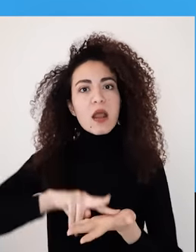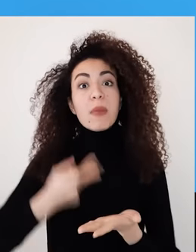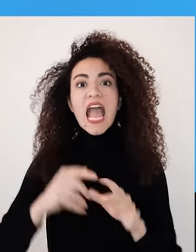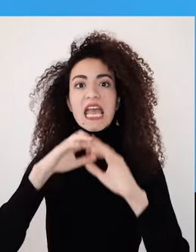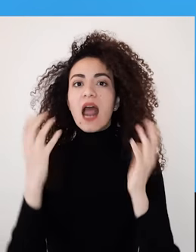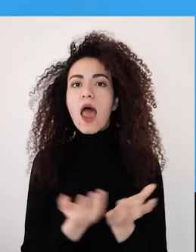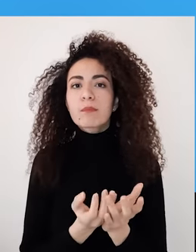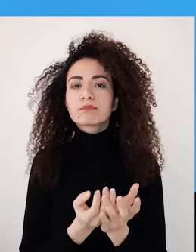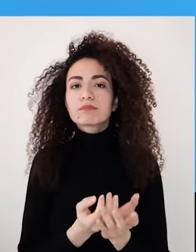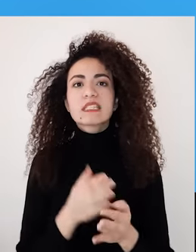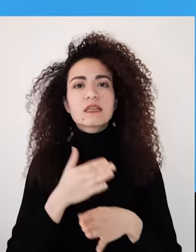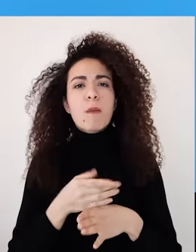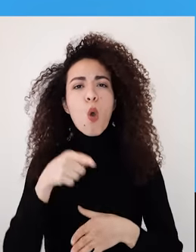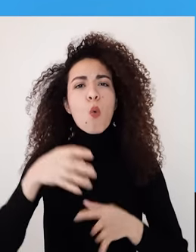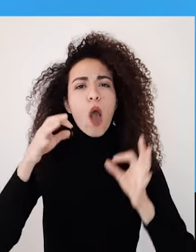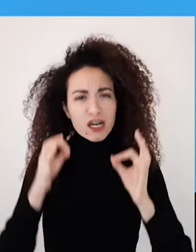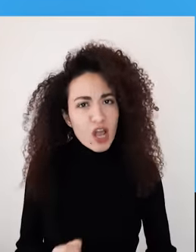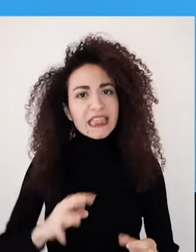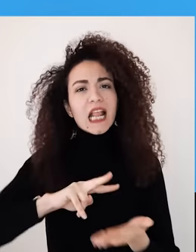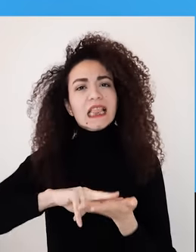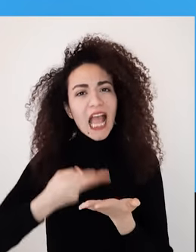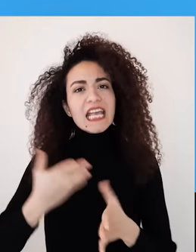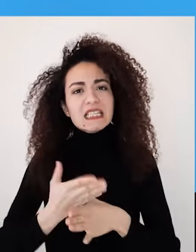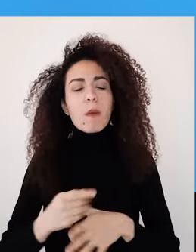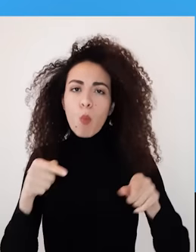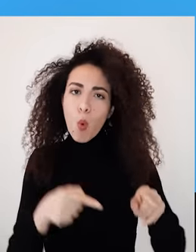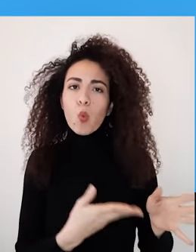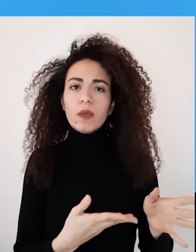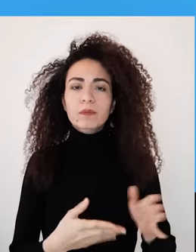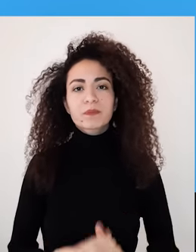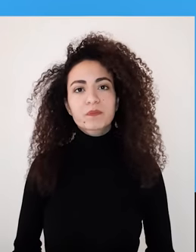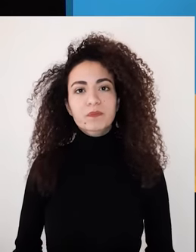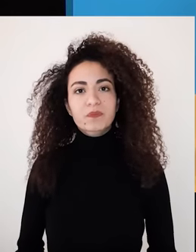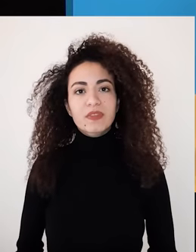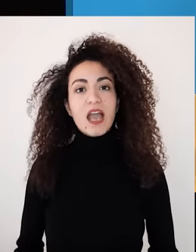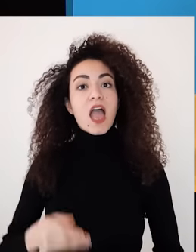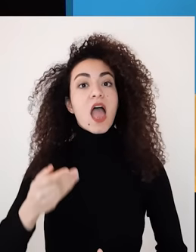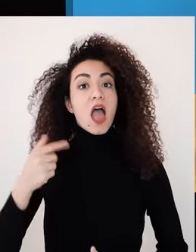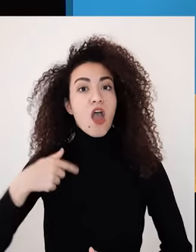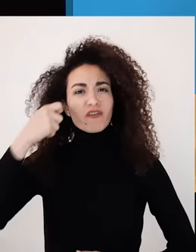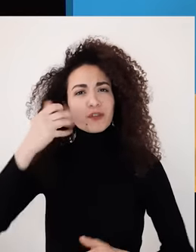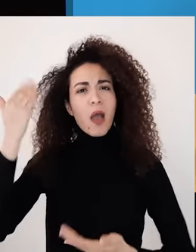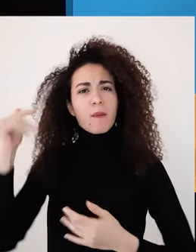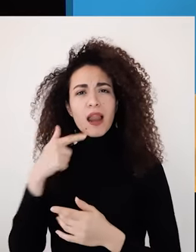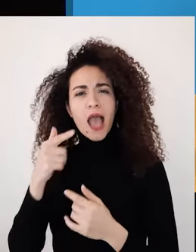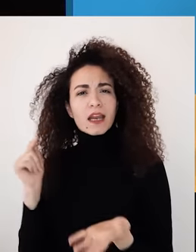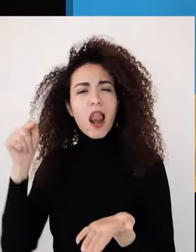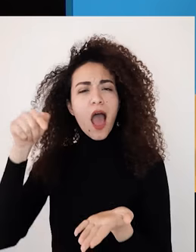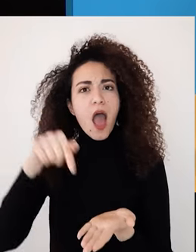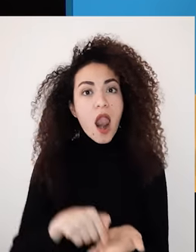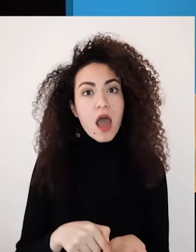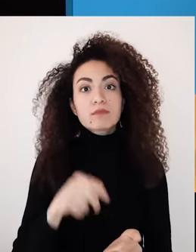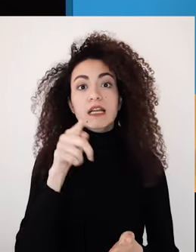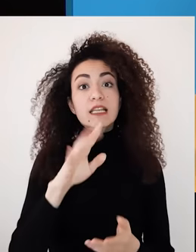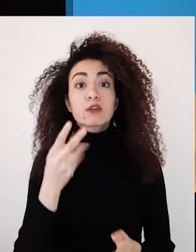الذي تمكن من إحراز التغيير وبعد مسيرة 3 أسابيع سوية 16 فقرة من الموك وين